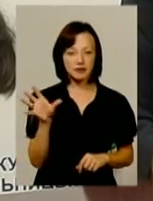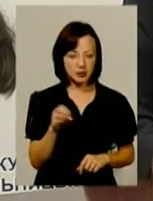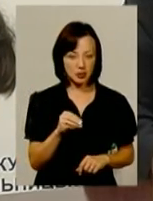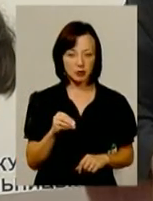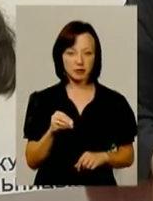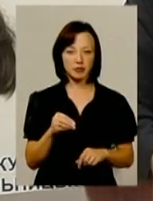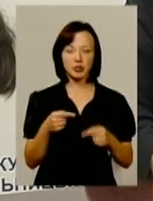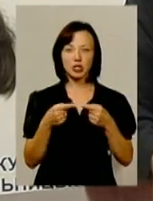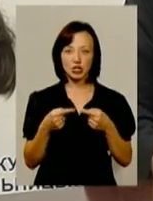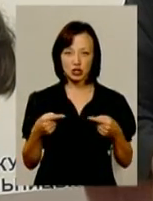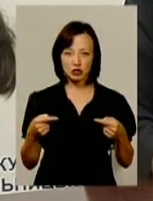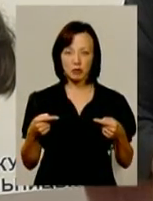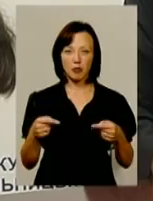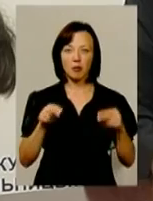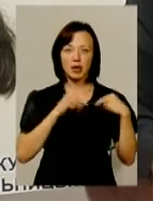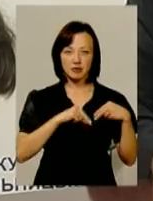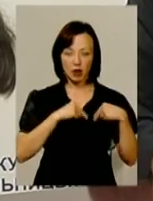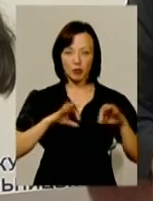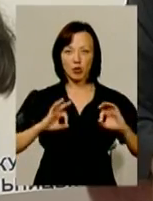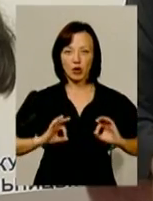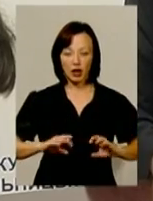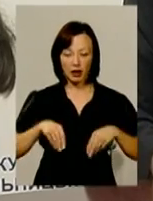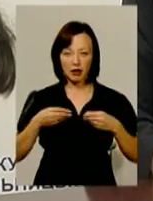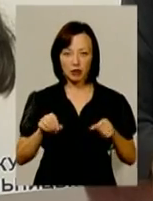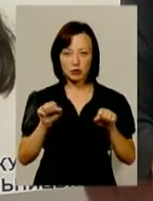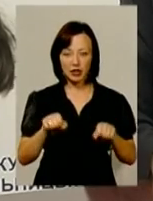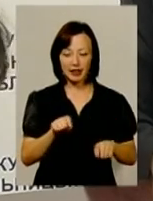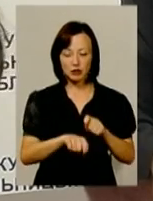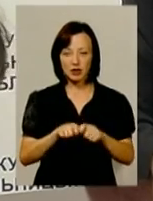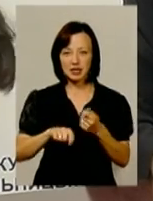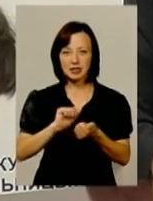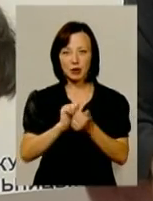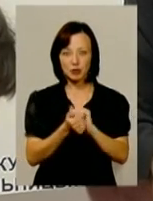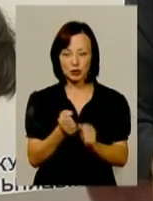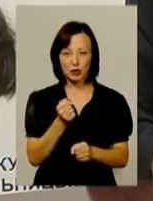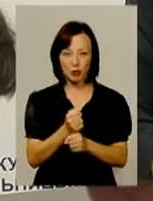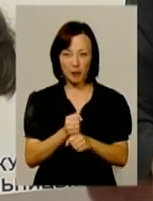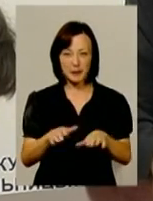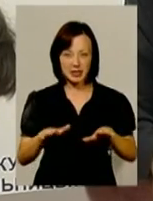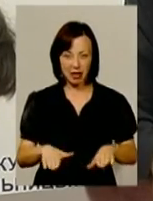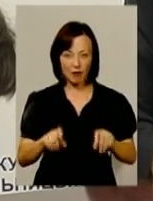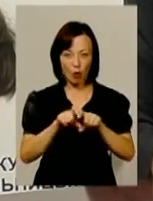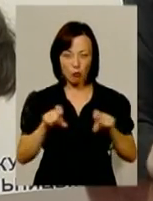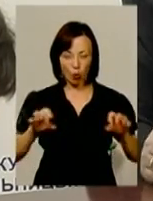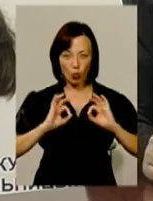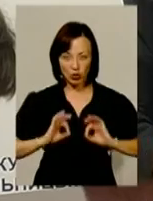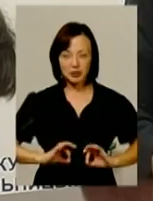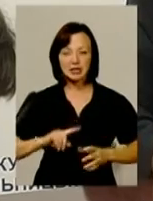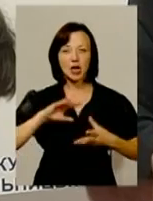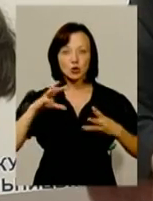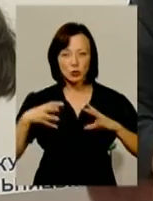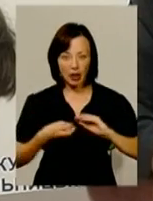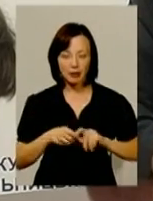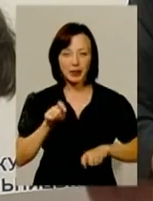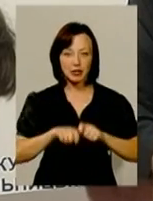прокурорським працівникам надало можливість пройти тестування на заміщення посад прокурорів місцевих прокуратур. За результатами